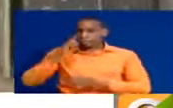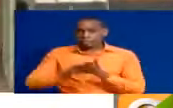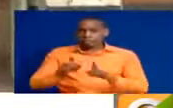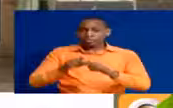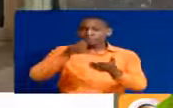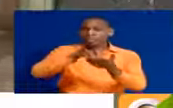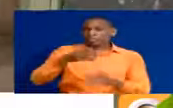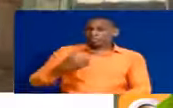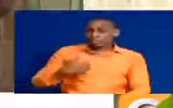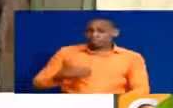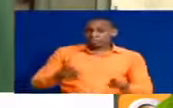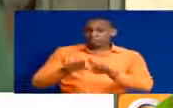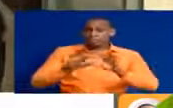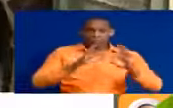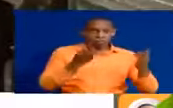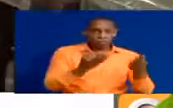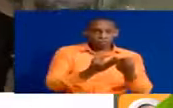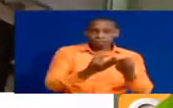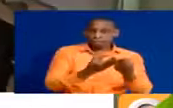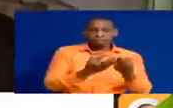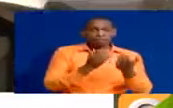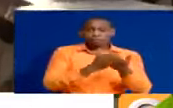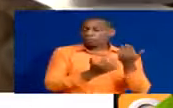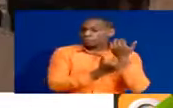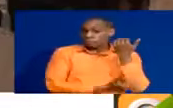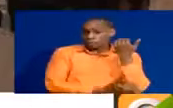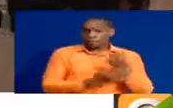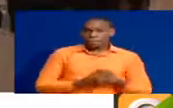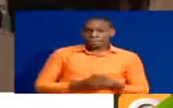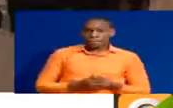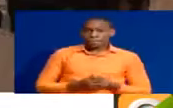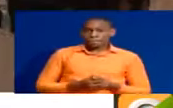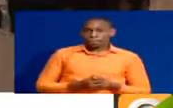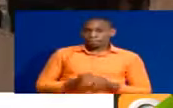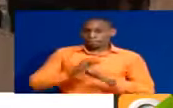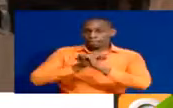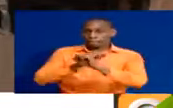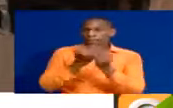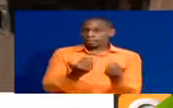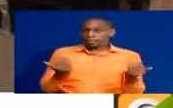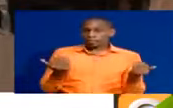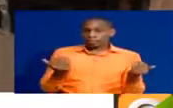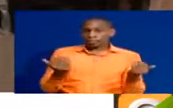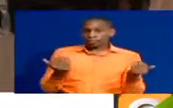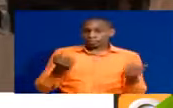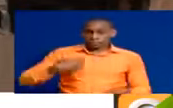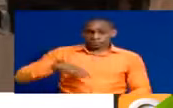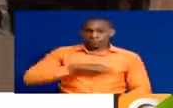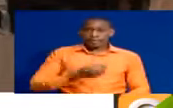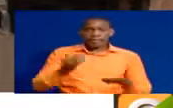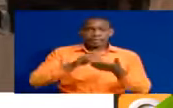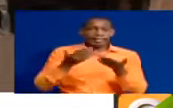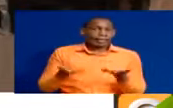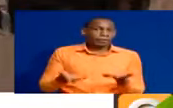hii wakati moja, liche ya familia hii kutojiweza kiuchumi. Na linda watoto wetu,